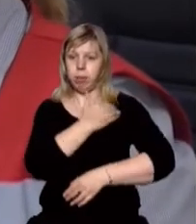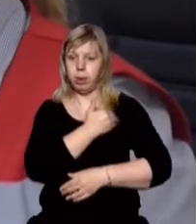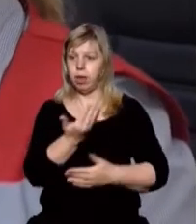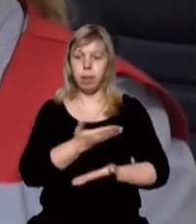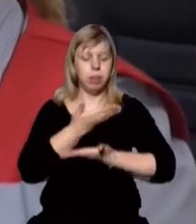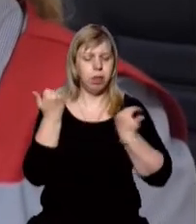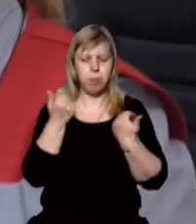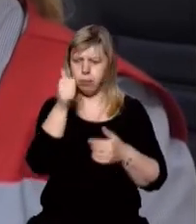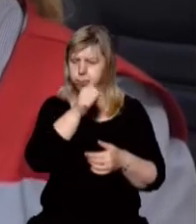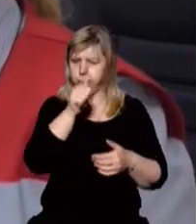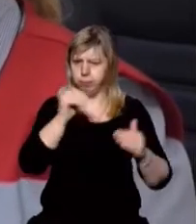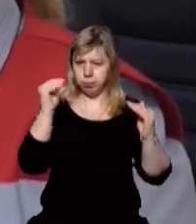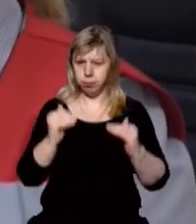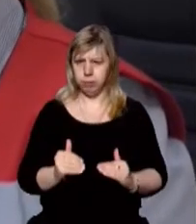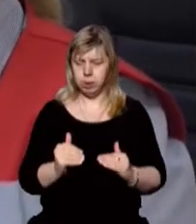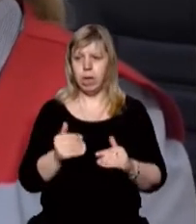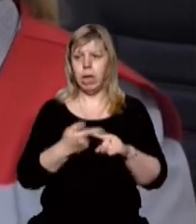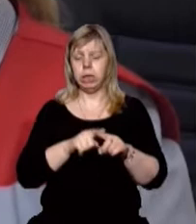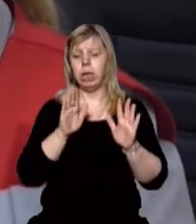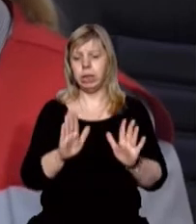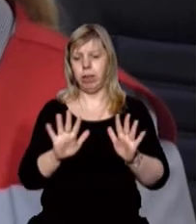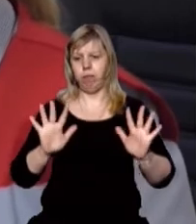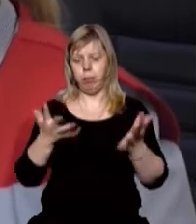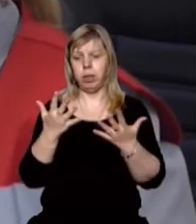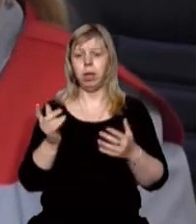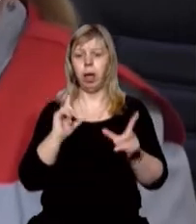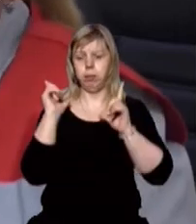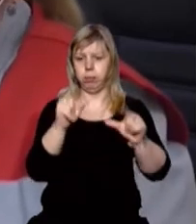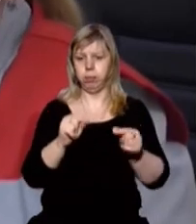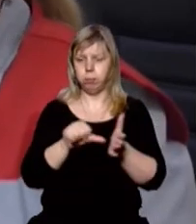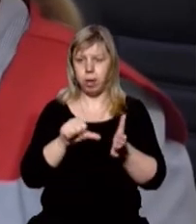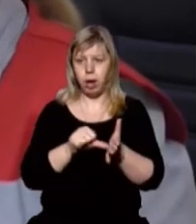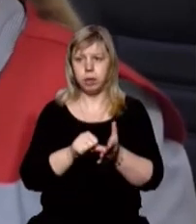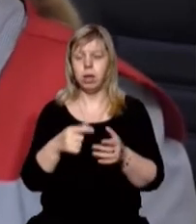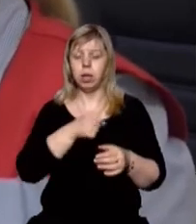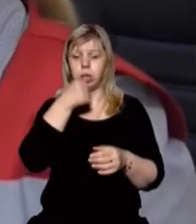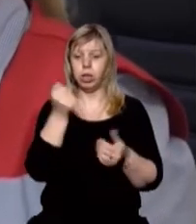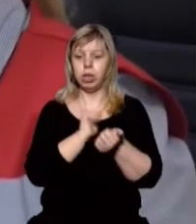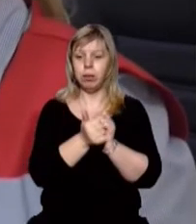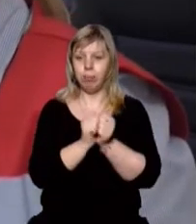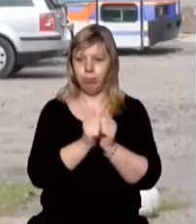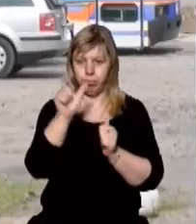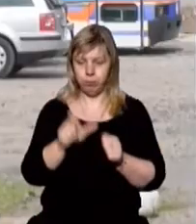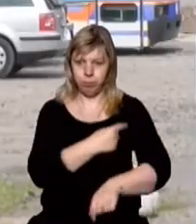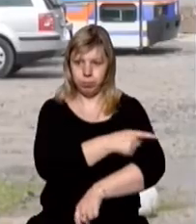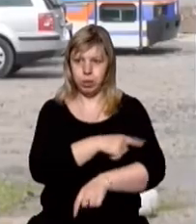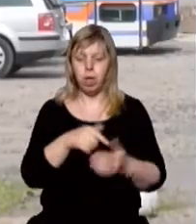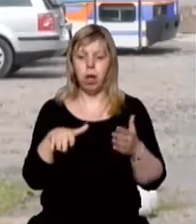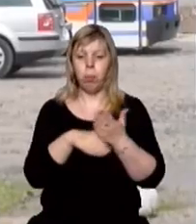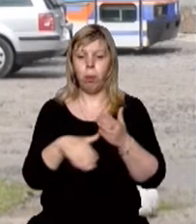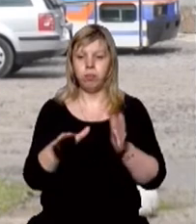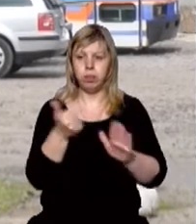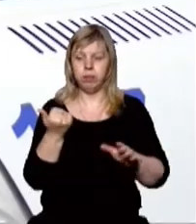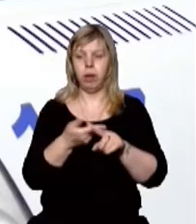не піддається зниженню. Тільки в таких випадках виїжджає наша бригада. Старша лікарка зміни відправляє машину швидкої допомоги за